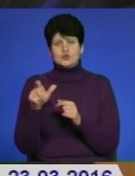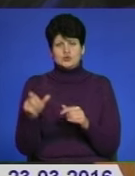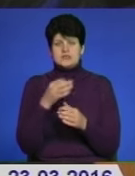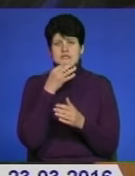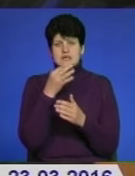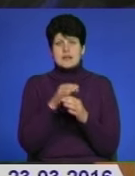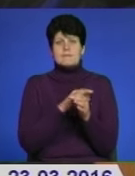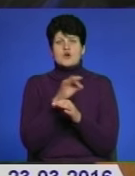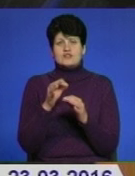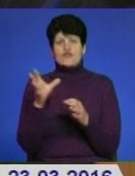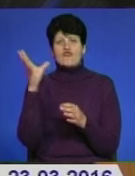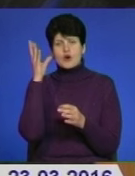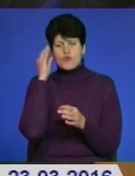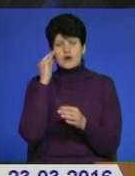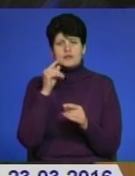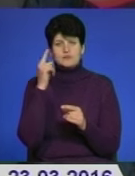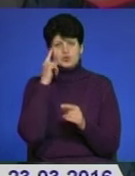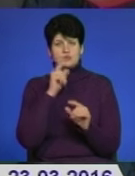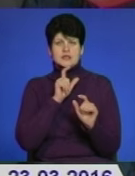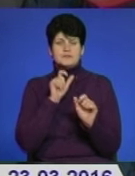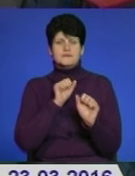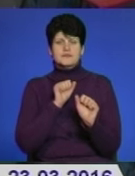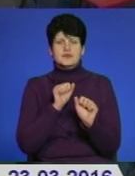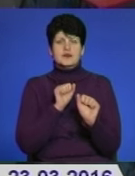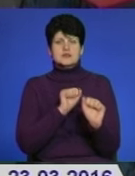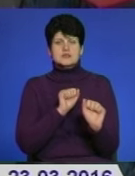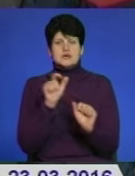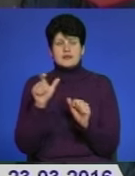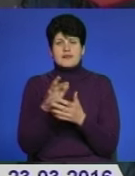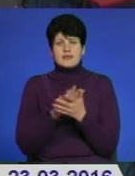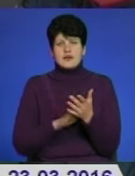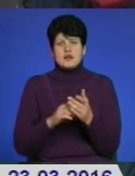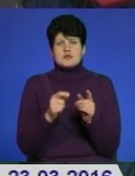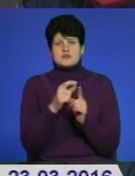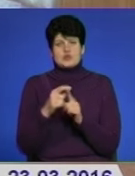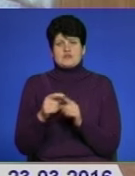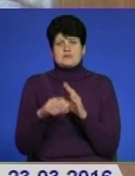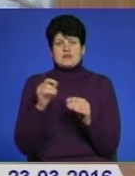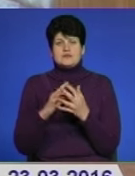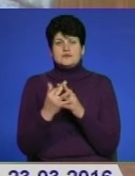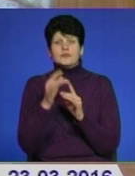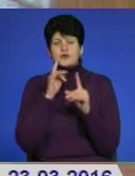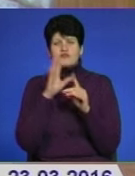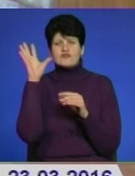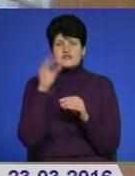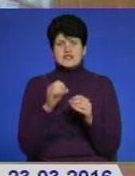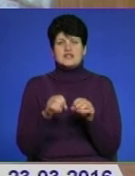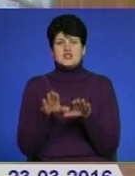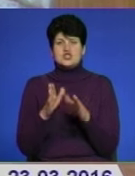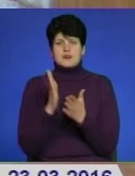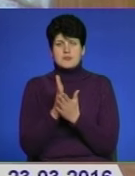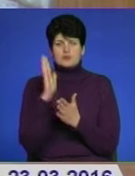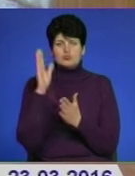проєкту із врахуванням думки захисників. Далі слово за депутатами селищної ради. Адже усі рішення мають бути